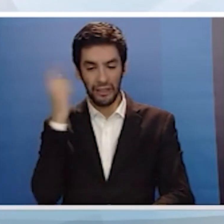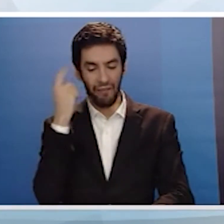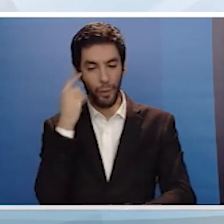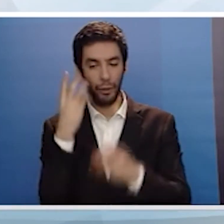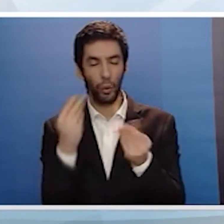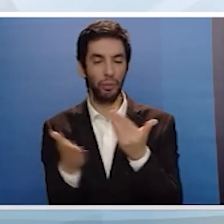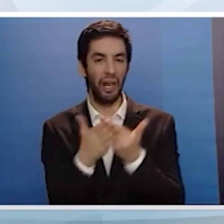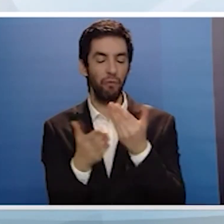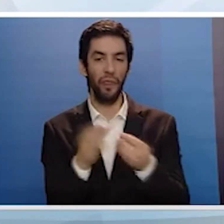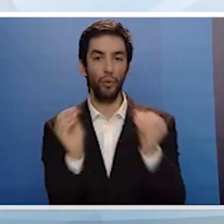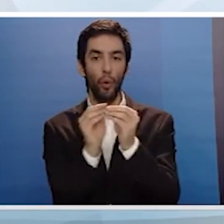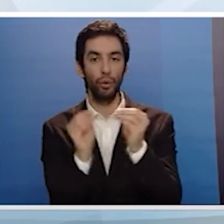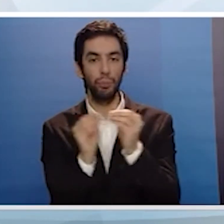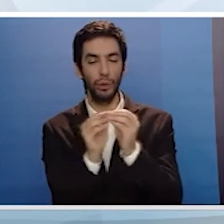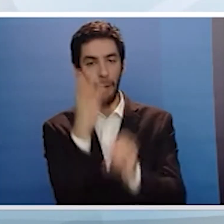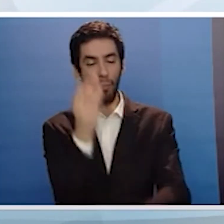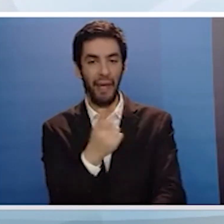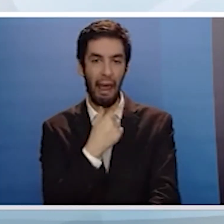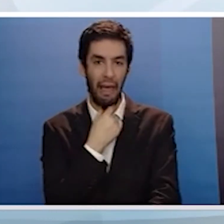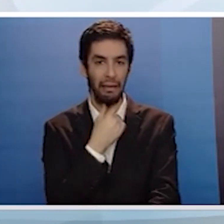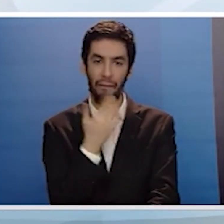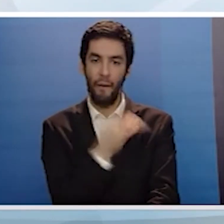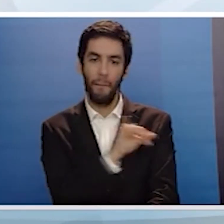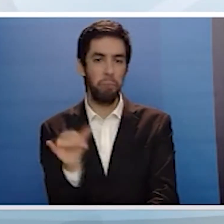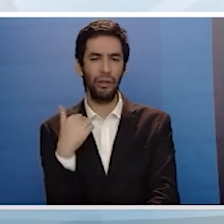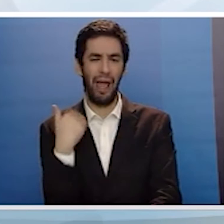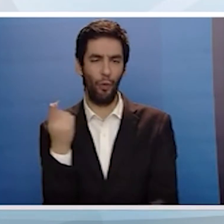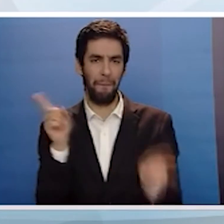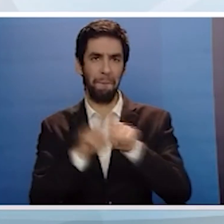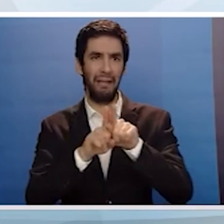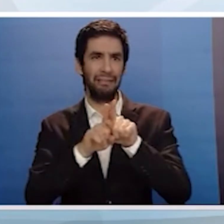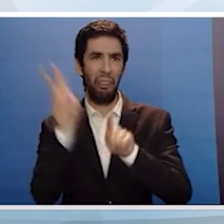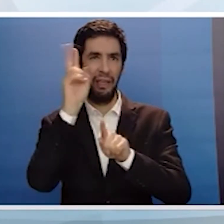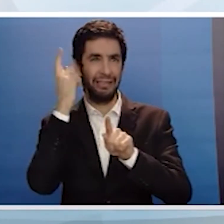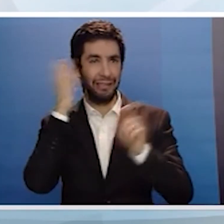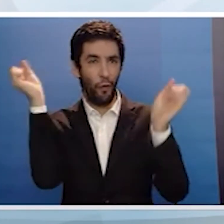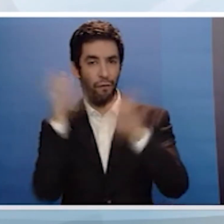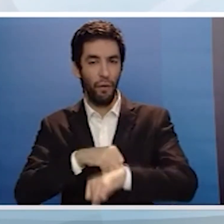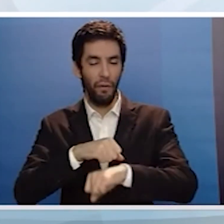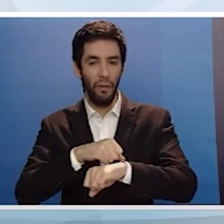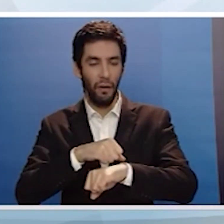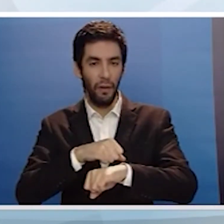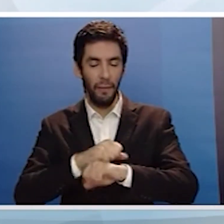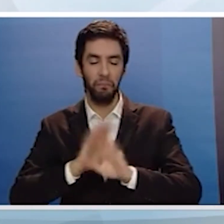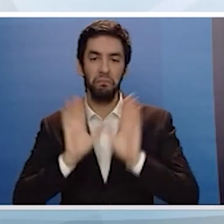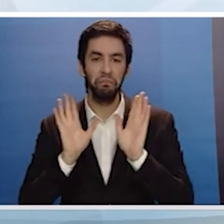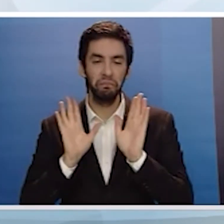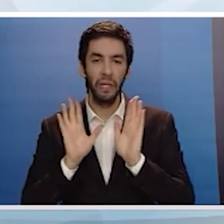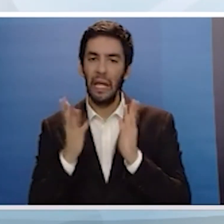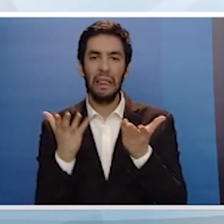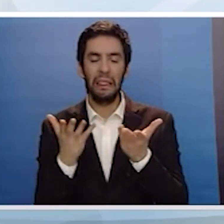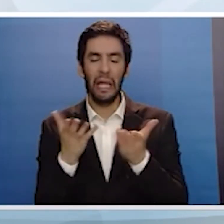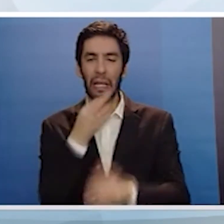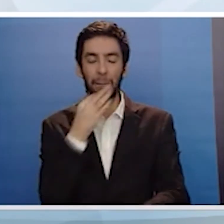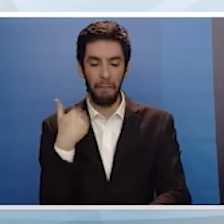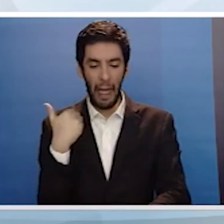πραγματική ανάγκη την κρατική στήριξη είναι συμπόρευση με το Δημοκρατικό Σεαγερμό και την κυβέρνηση τότε πραγματικά πέστε μας τι είναι η